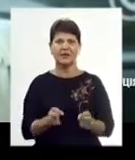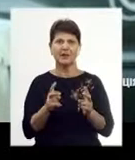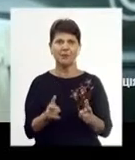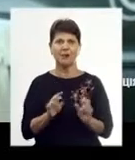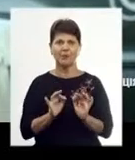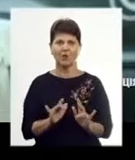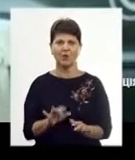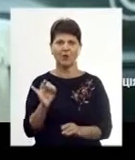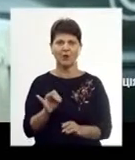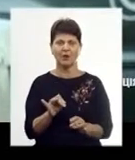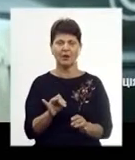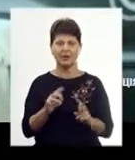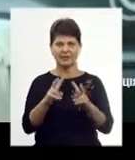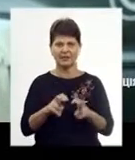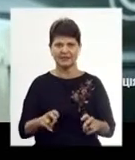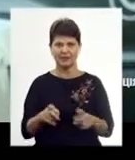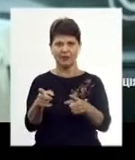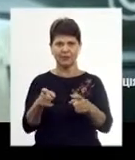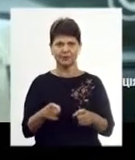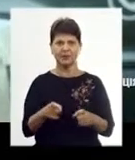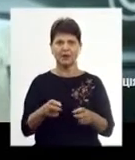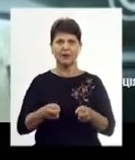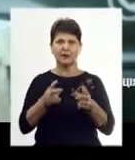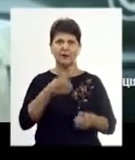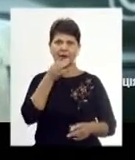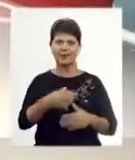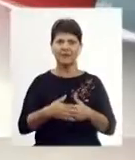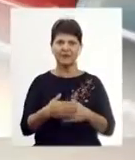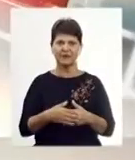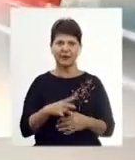провадження, проводити слідство і будуть притягнутися до кримінальної відповідальності.